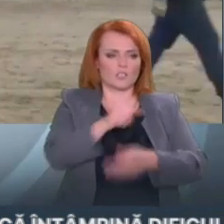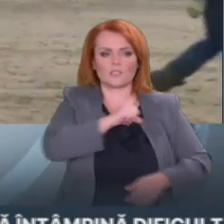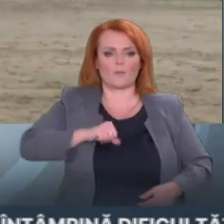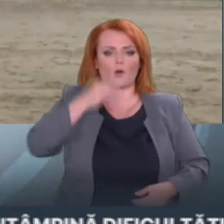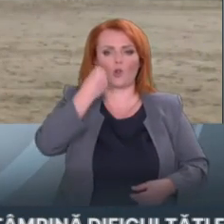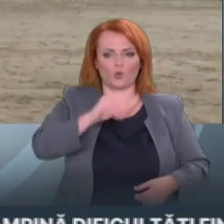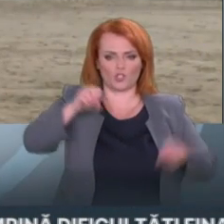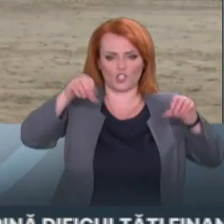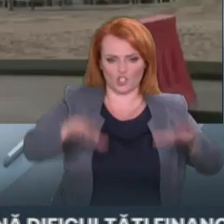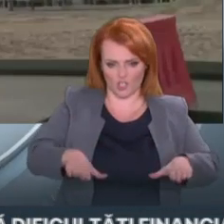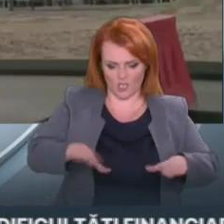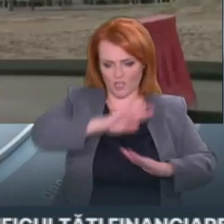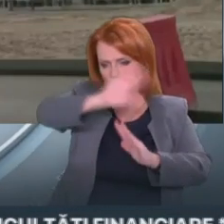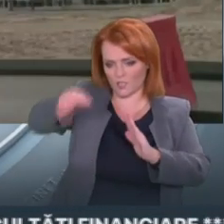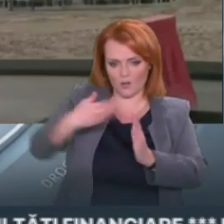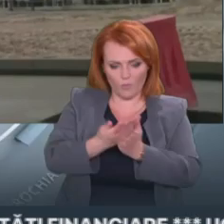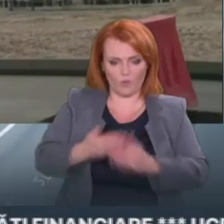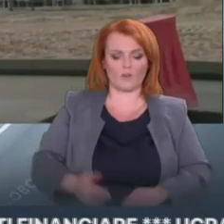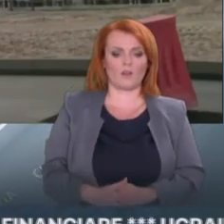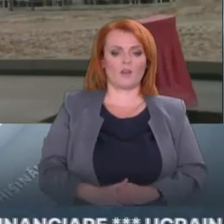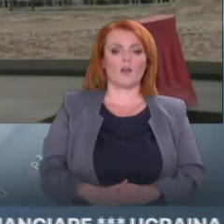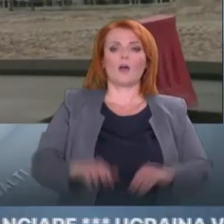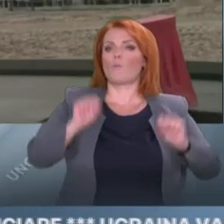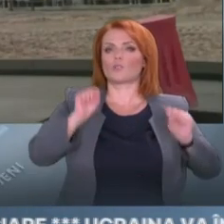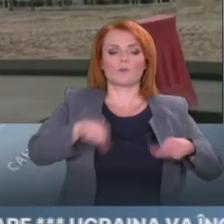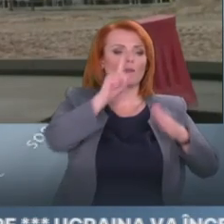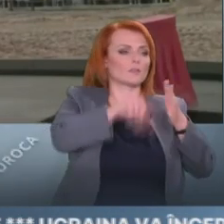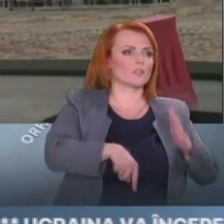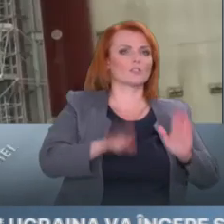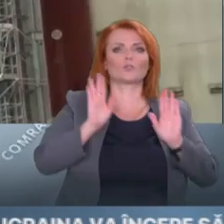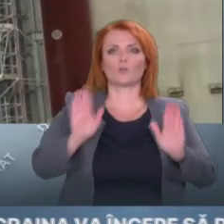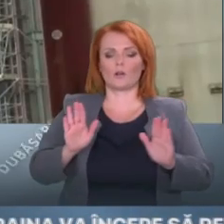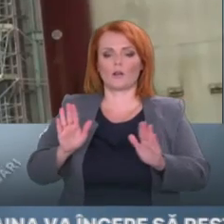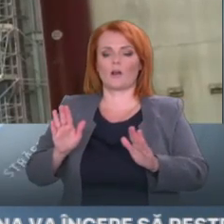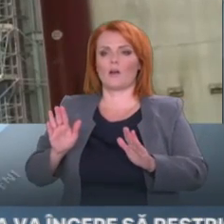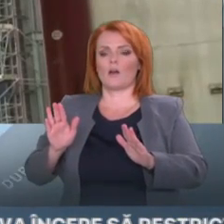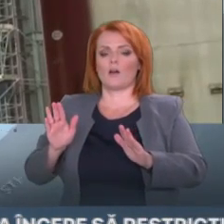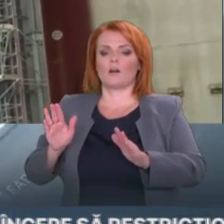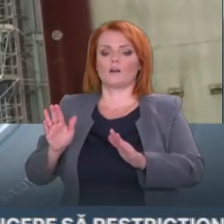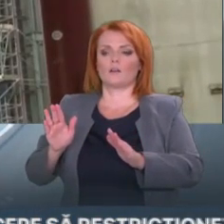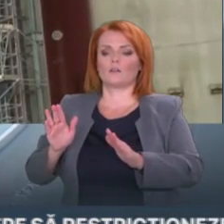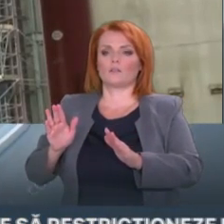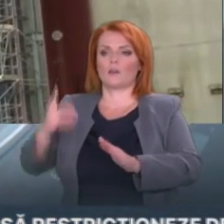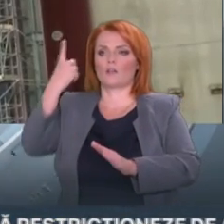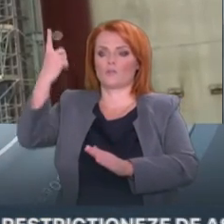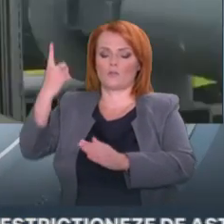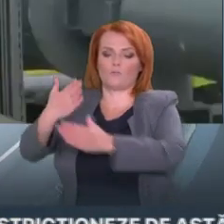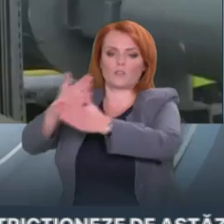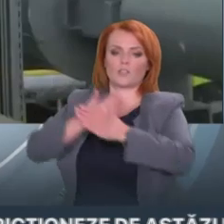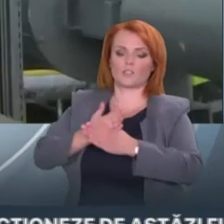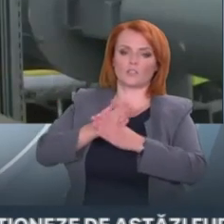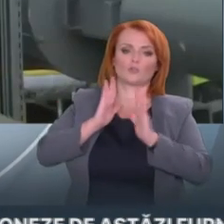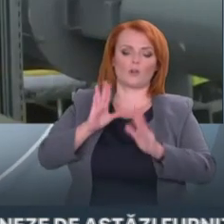să importăm gaze natural din alte surse, noi putem să stirem un anumit suport în plan energetic venit din partea României. Dar